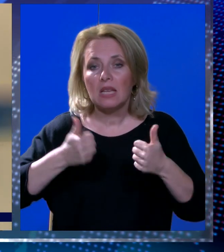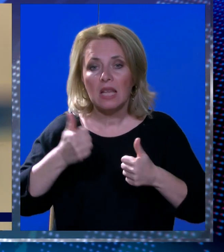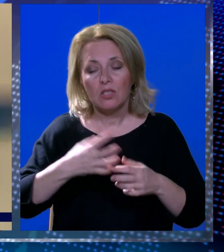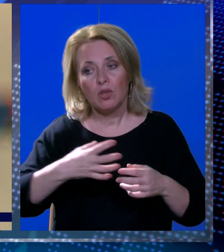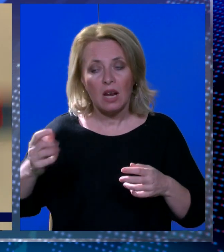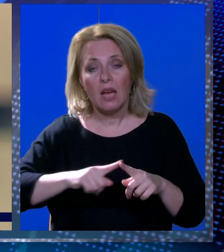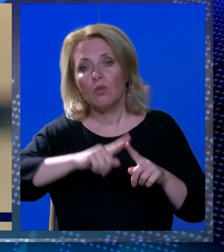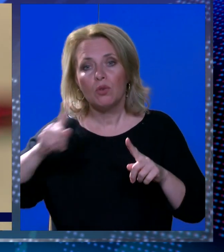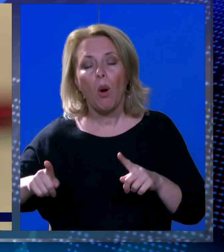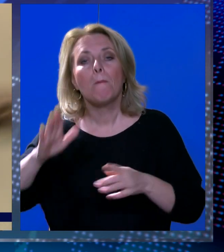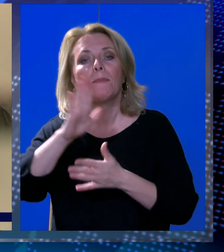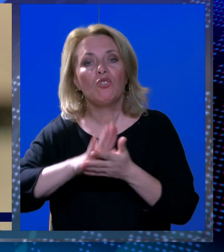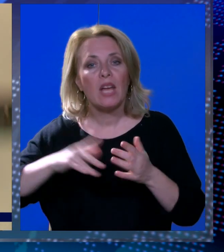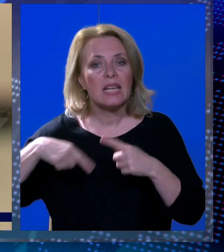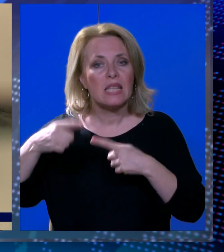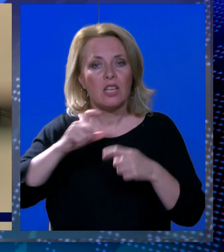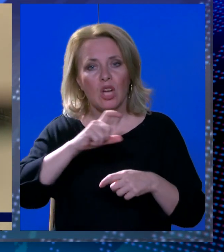početka sljedećeg tjedna.